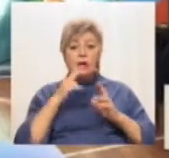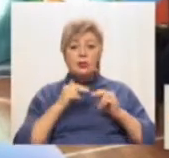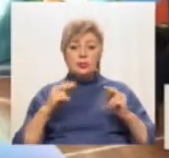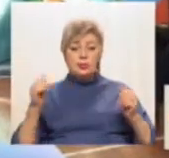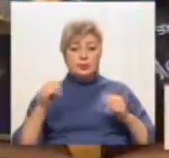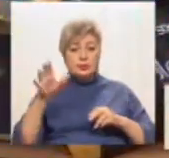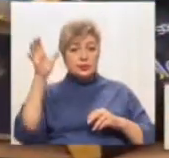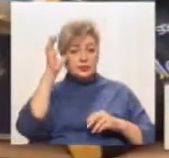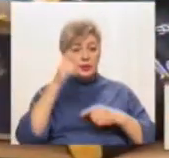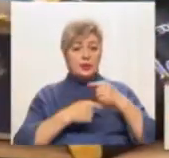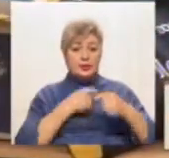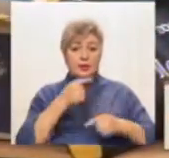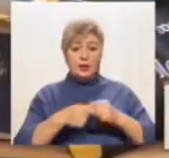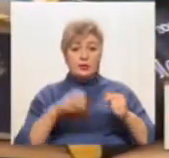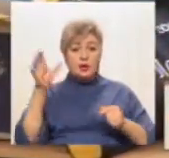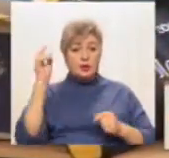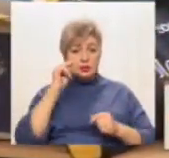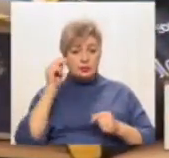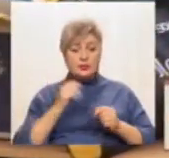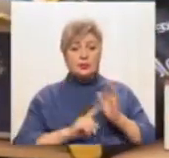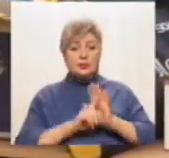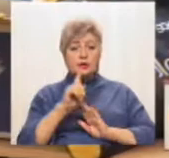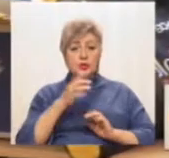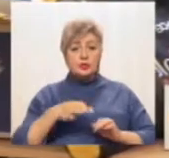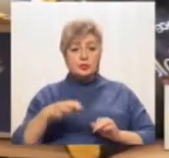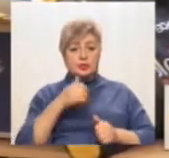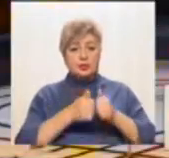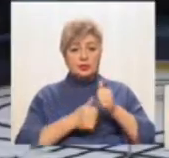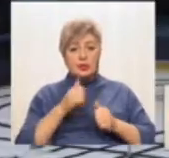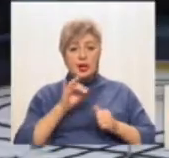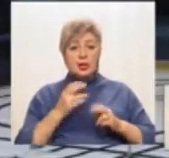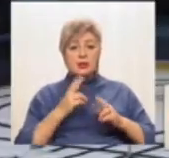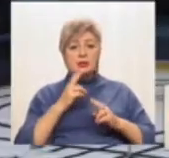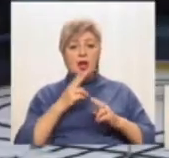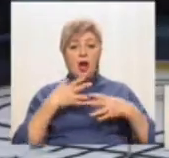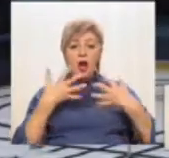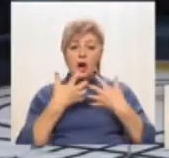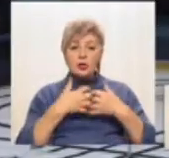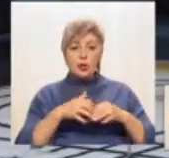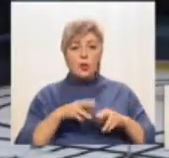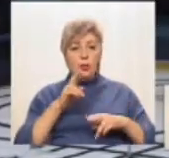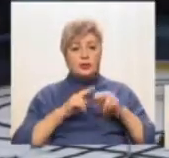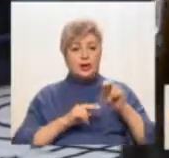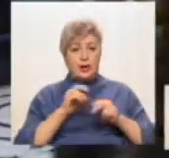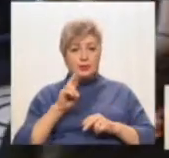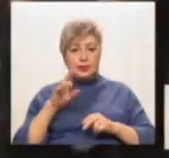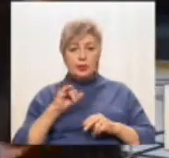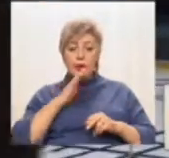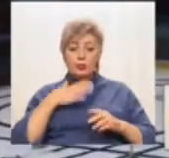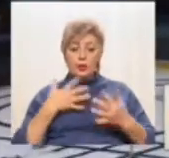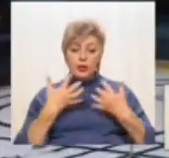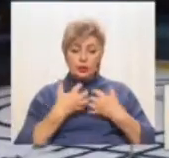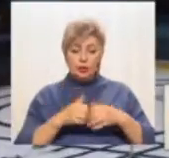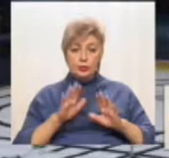неперервної освіти розпочалися обласні змагання із роботрафіку. Мій робот буде їздити по